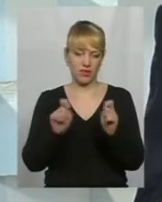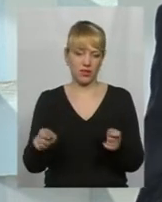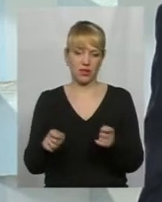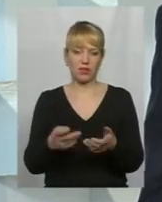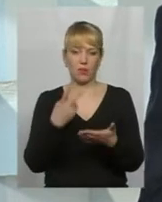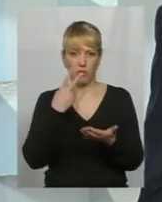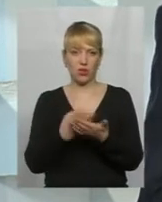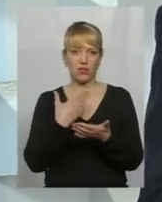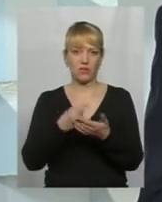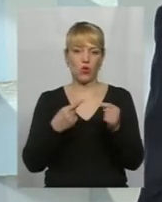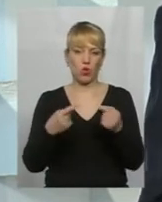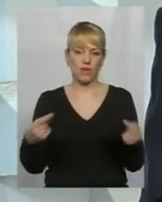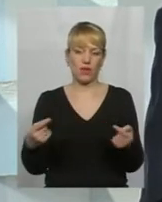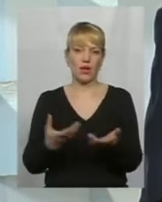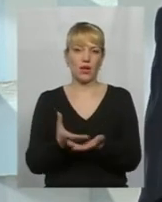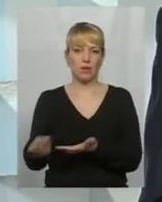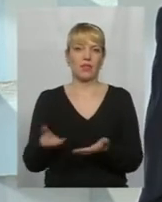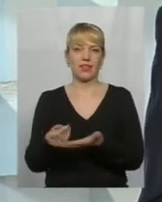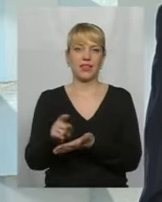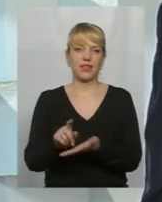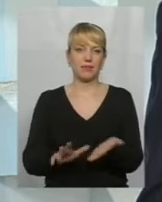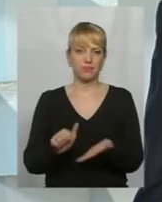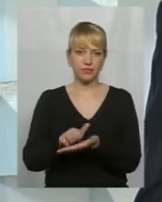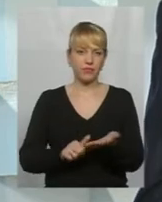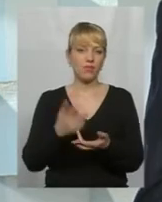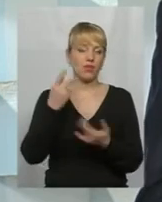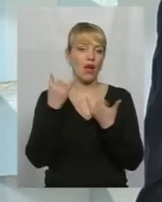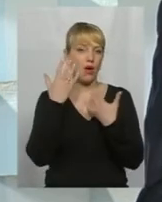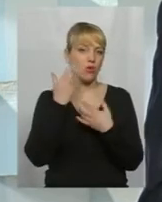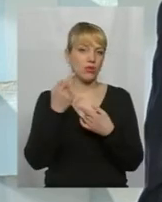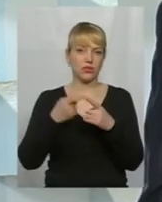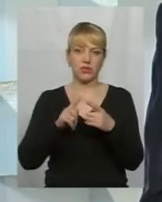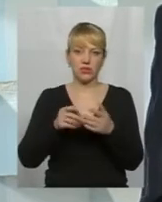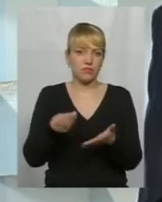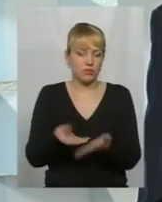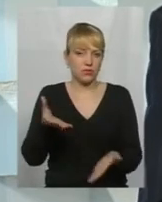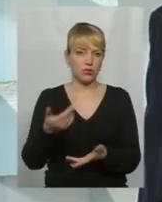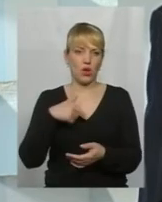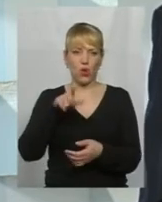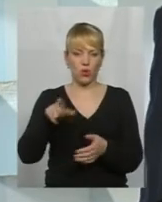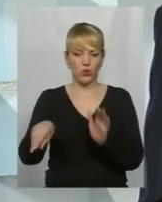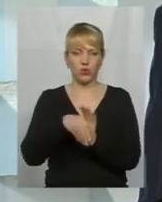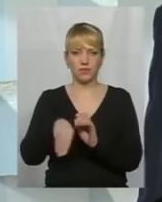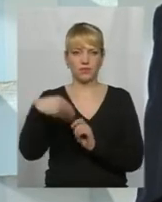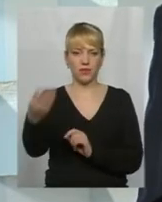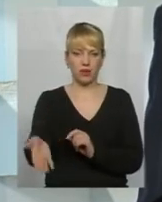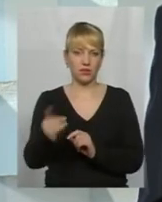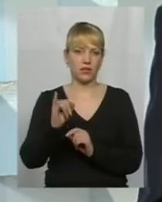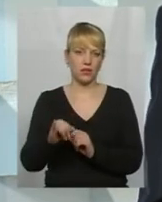викладати свій товар і його розмитнювати. Коли вони захмарніть ці ставки, сьогодні люди йдуть і сують хабаря, і